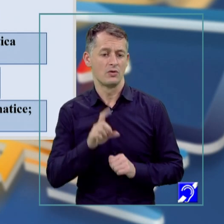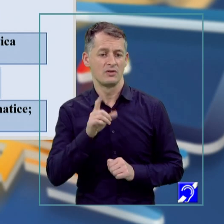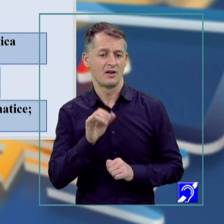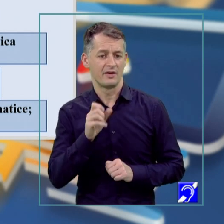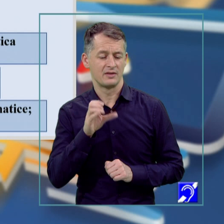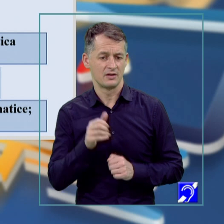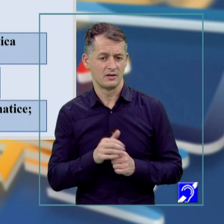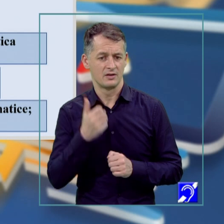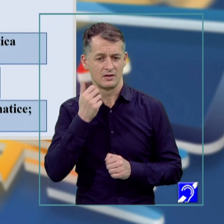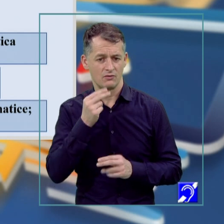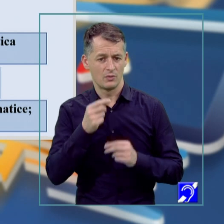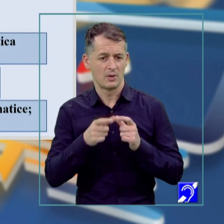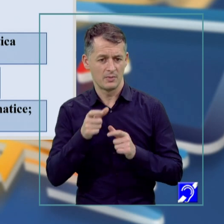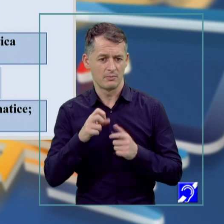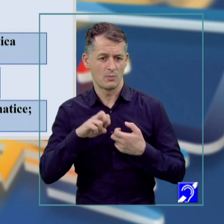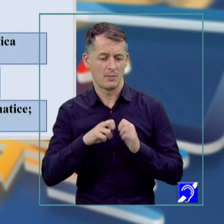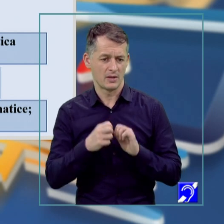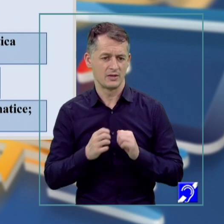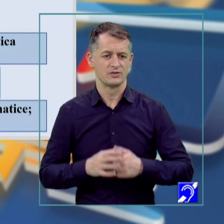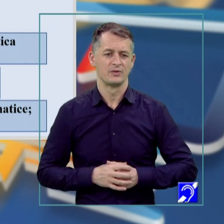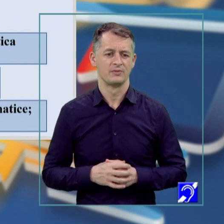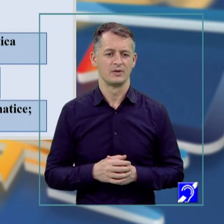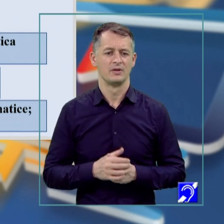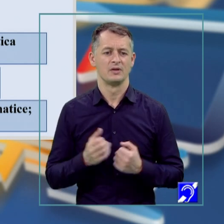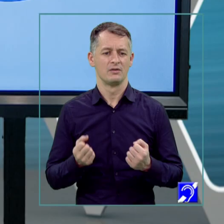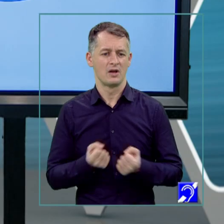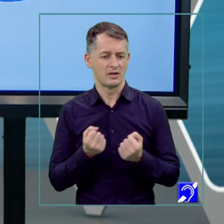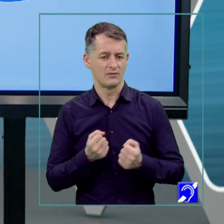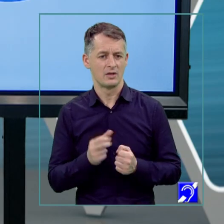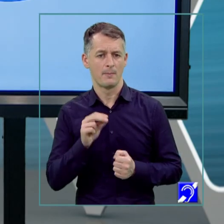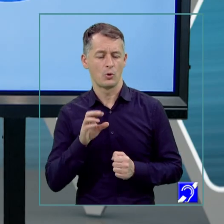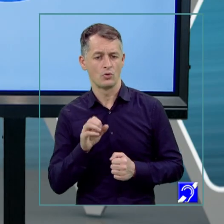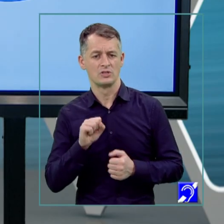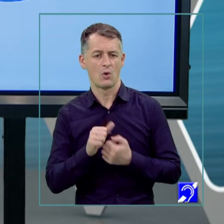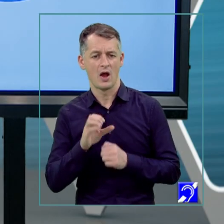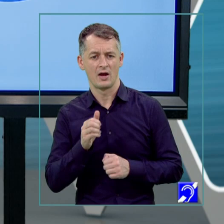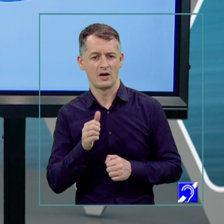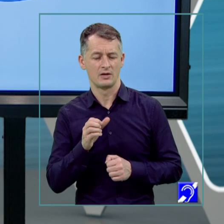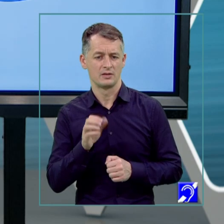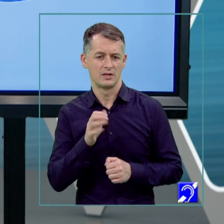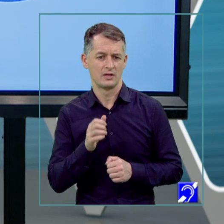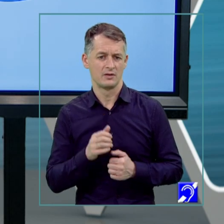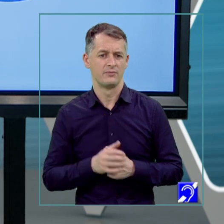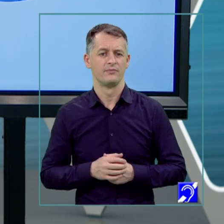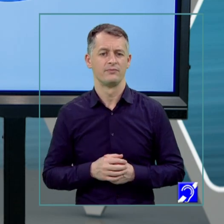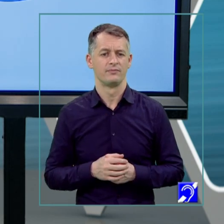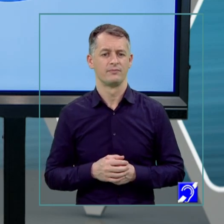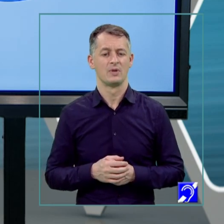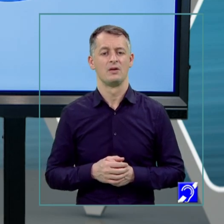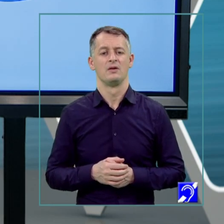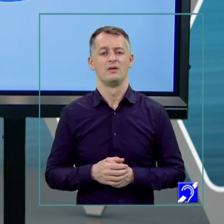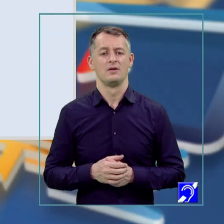problematice, foarte mult folosită în activitatea de debate. Formele limbajului, avem limbaj extern și intern,